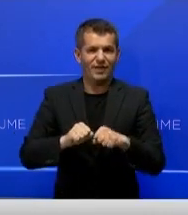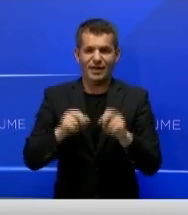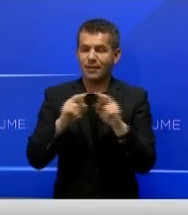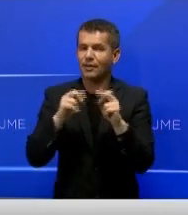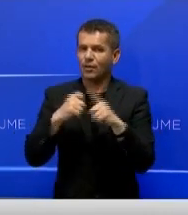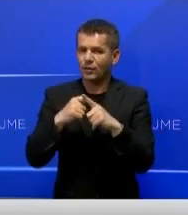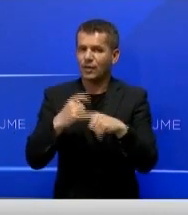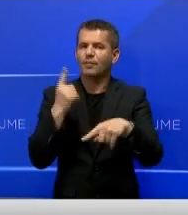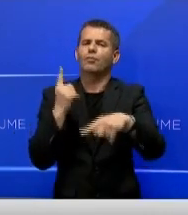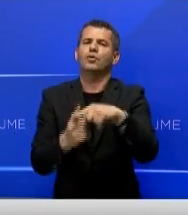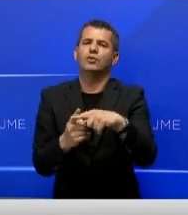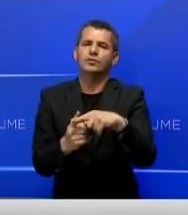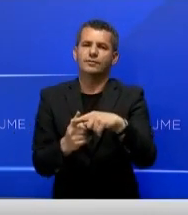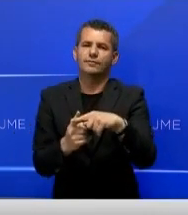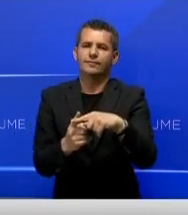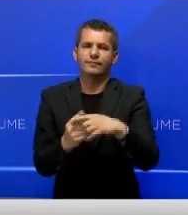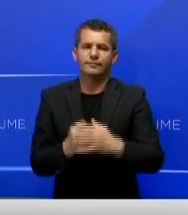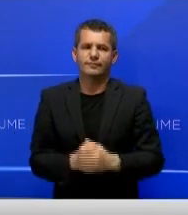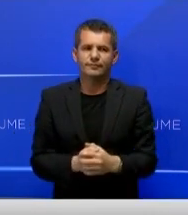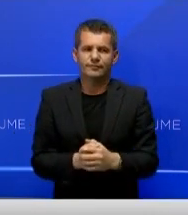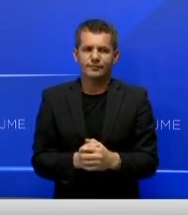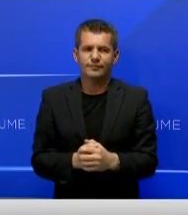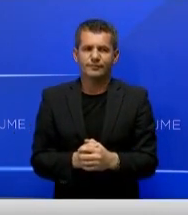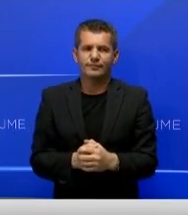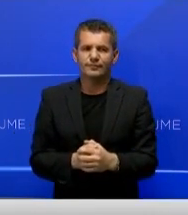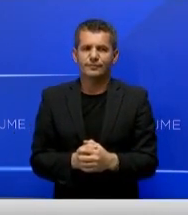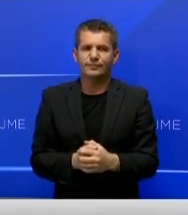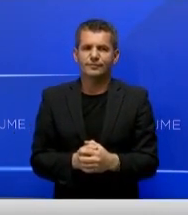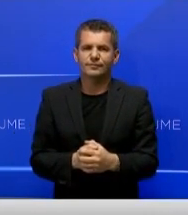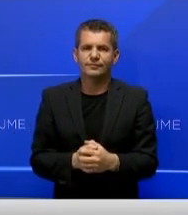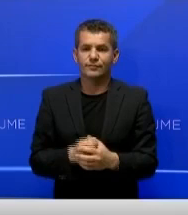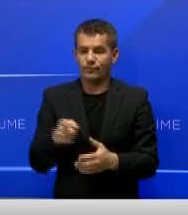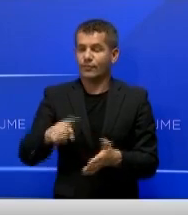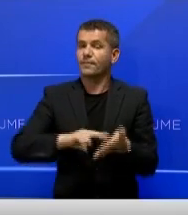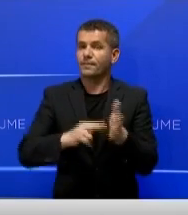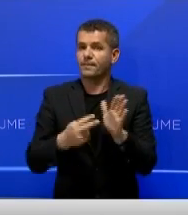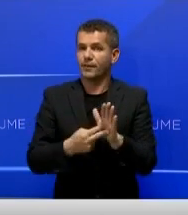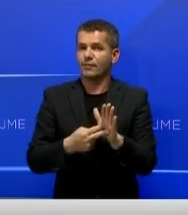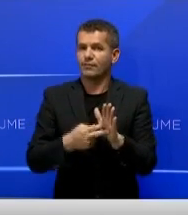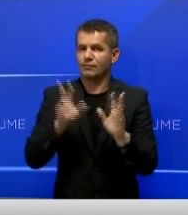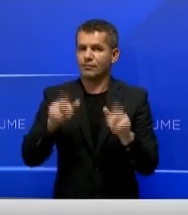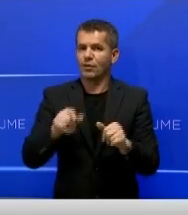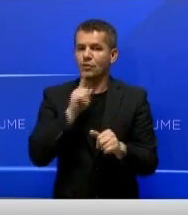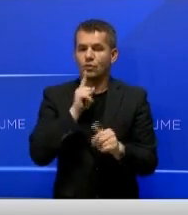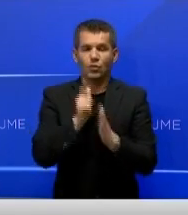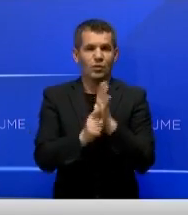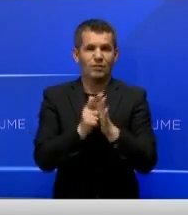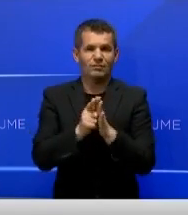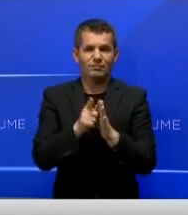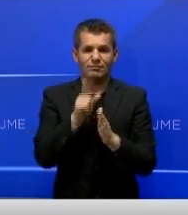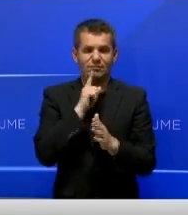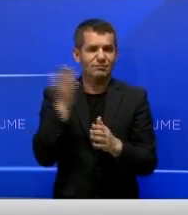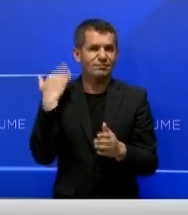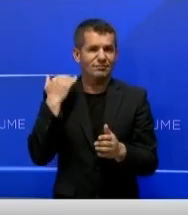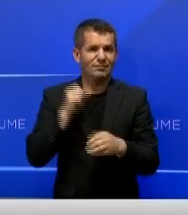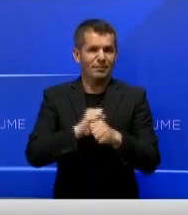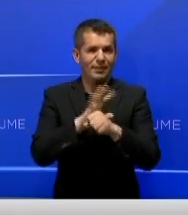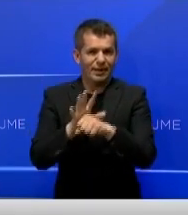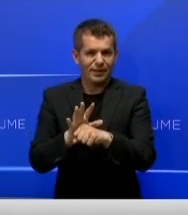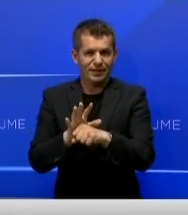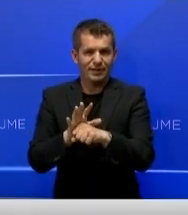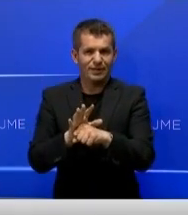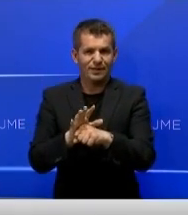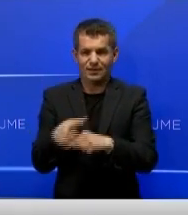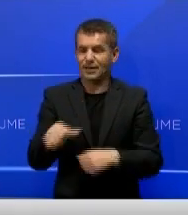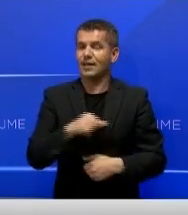problemet që ka ndodhën në momentin kur ne, balafacoshim e pandemi, këtu ishte një